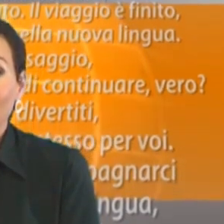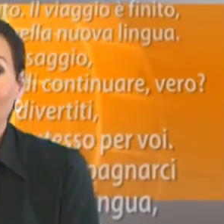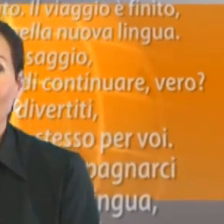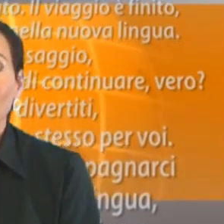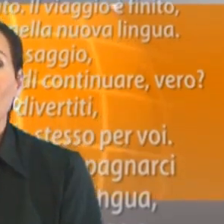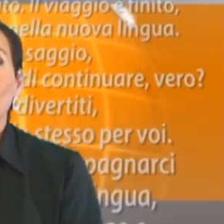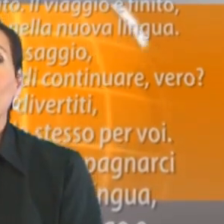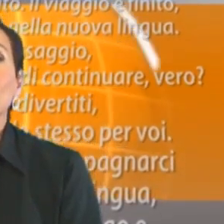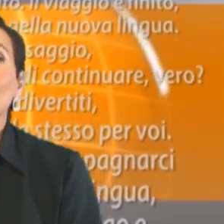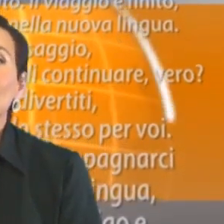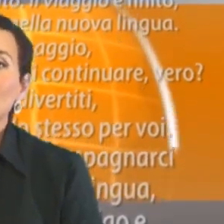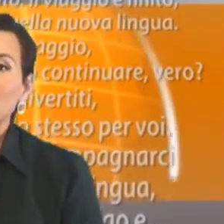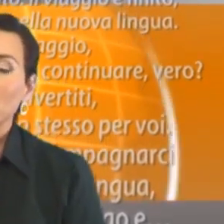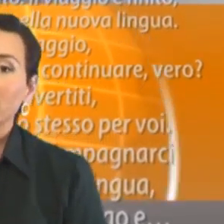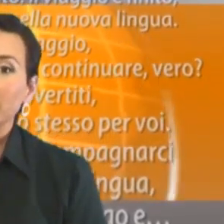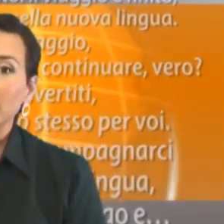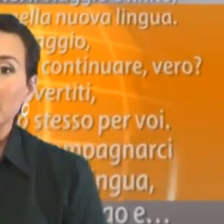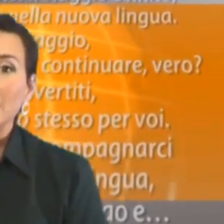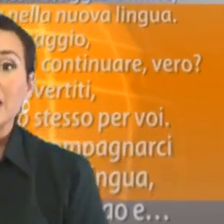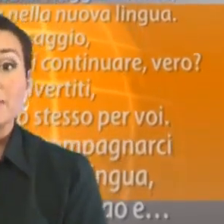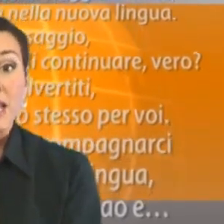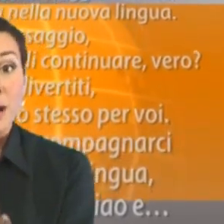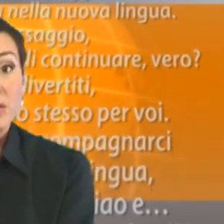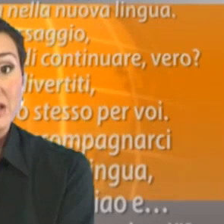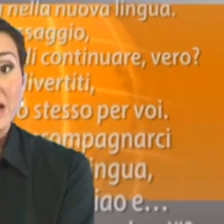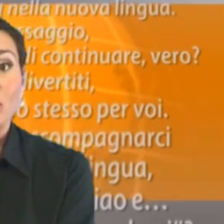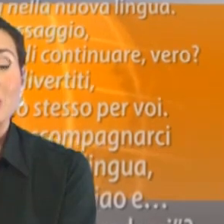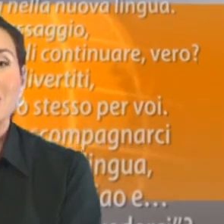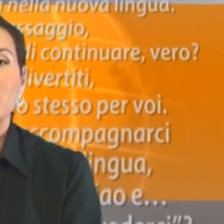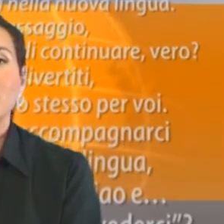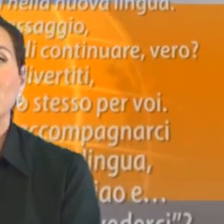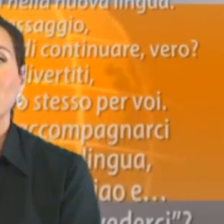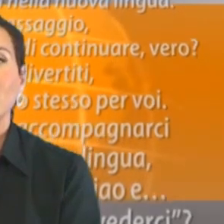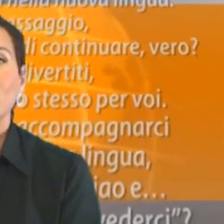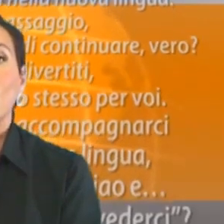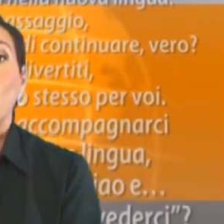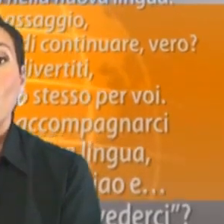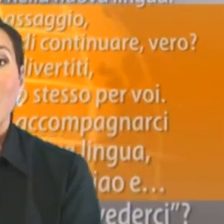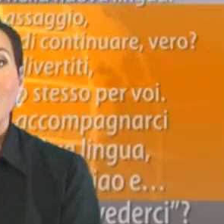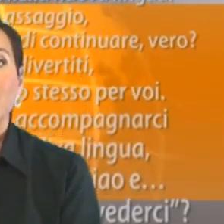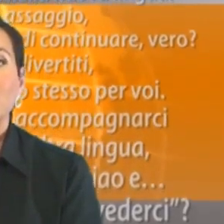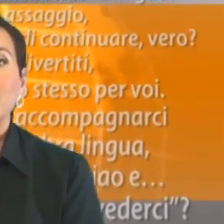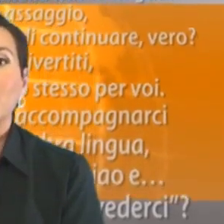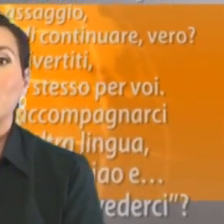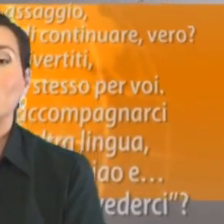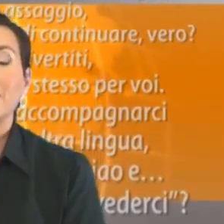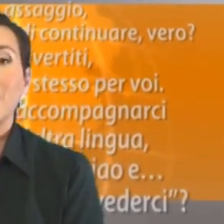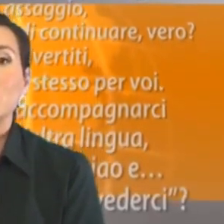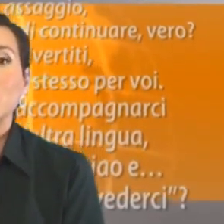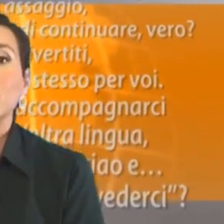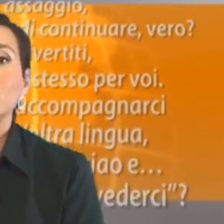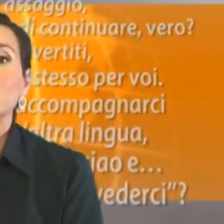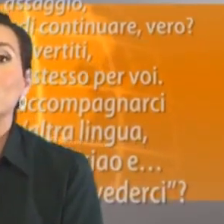right? we enjoyed we hope it was like stesso per voi. Ora vi invitiamo ad